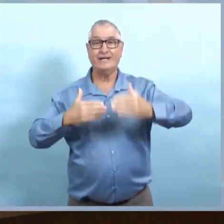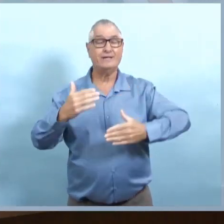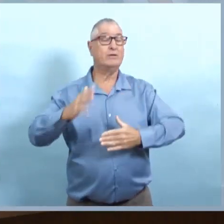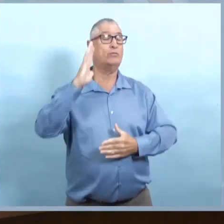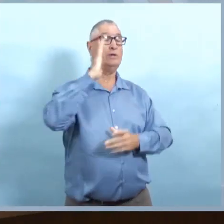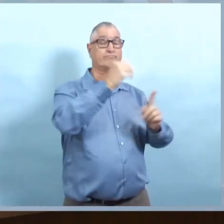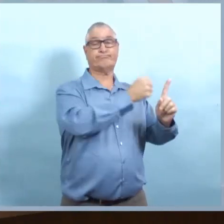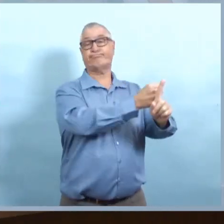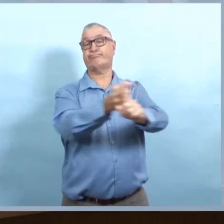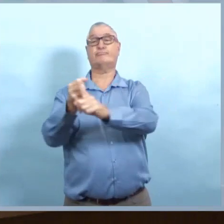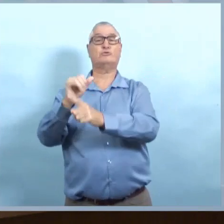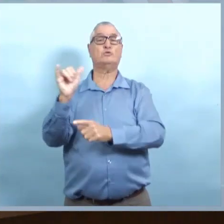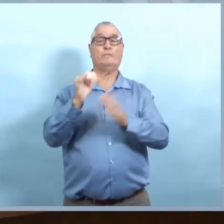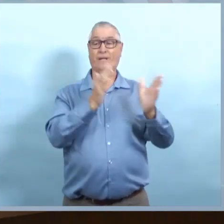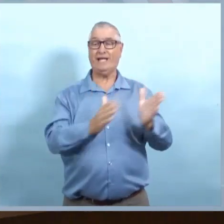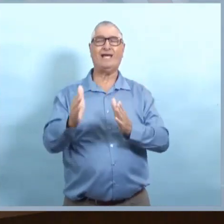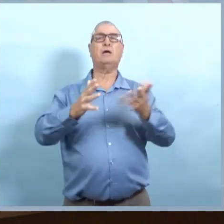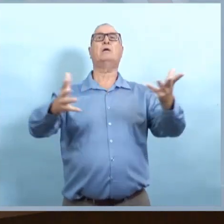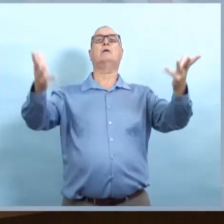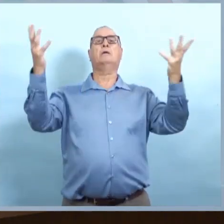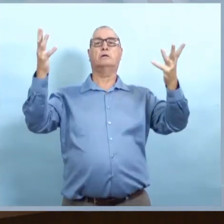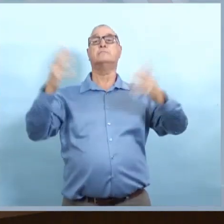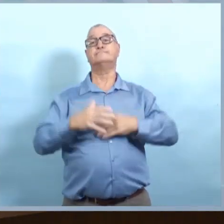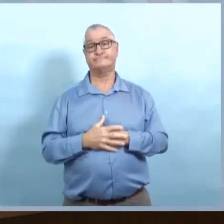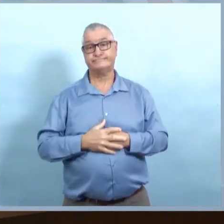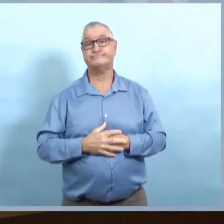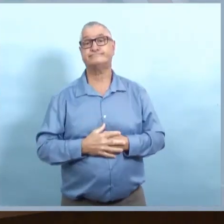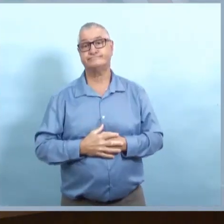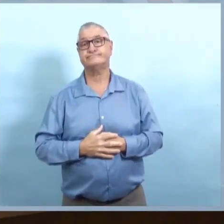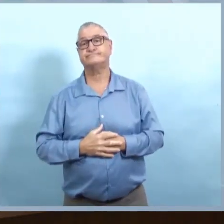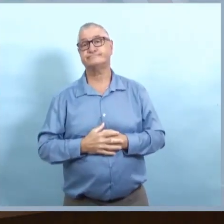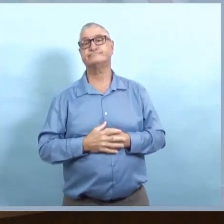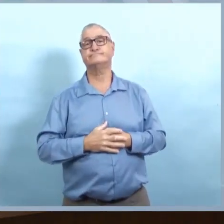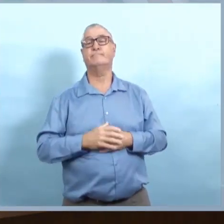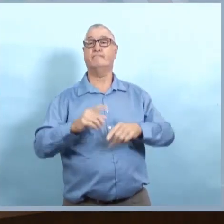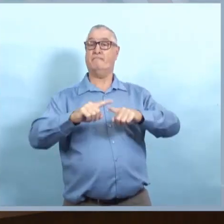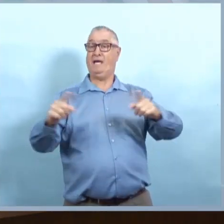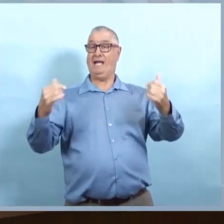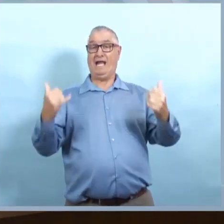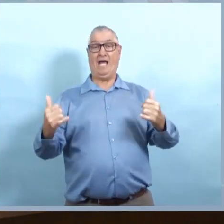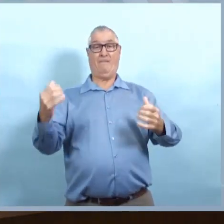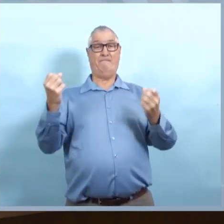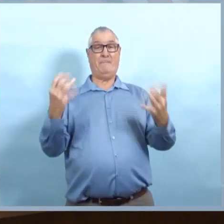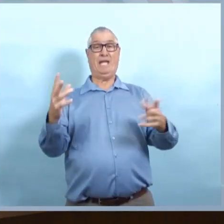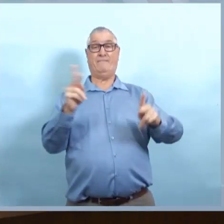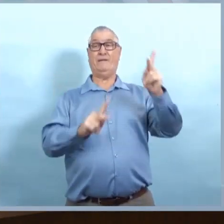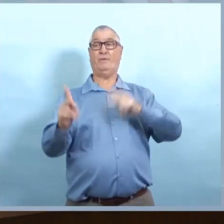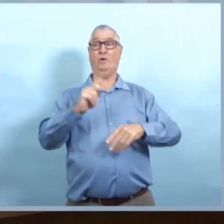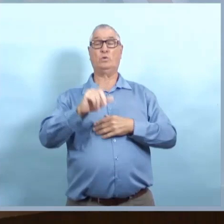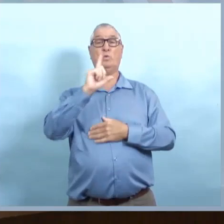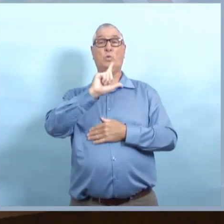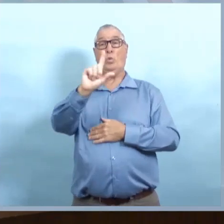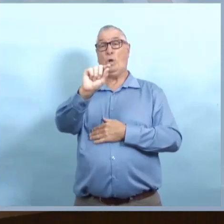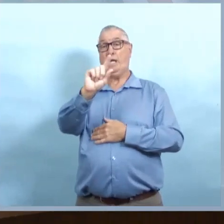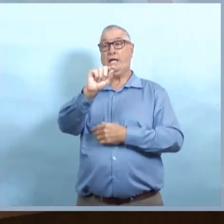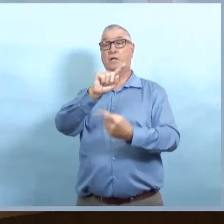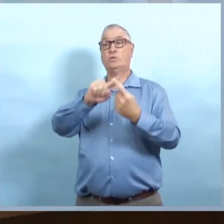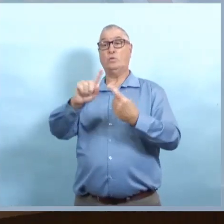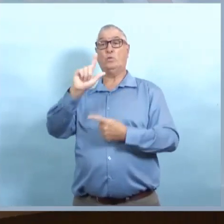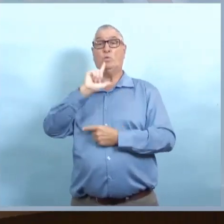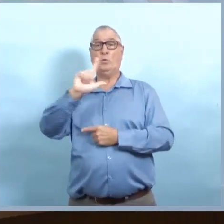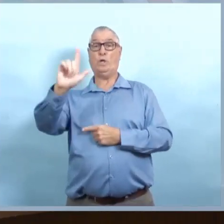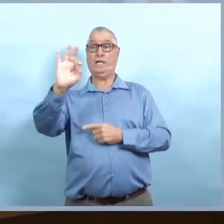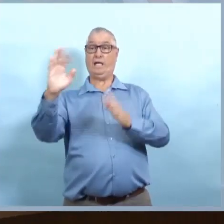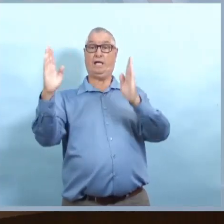provincial. Donc, certainement, au niveau individuel, il y aura des difficultés. Et beaucoup de Manitobains ont fait face à ces difficultés.